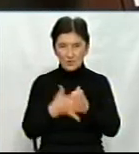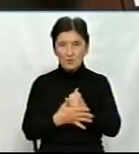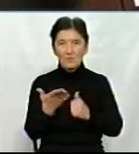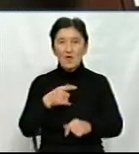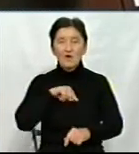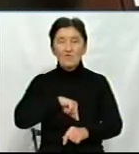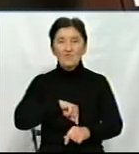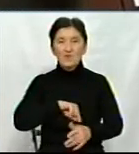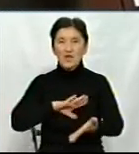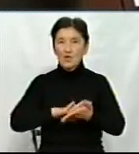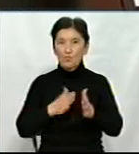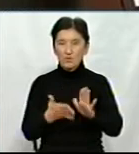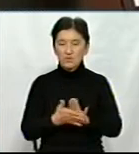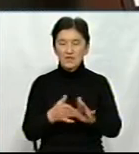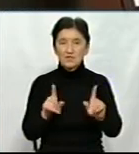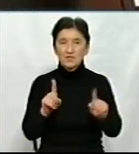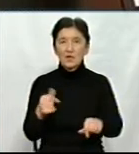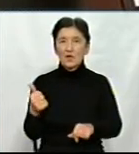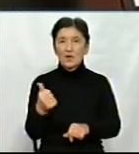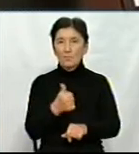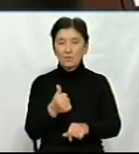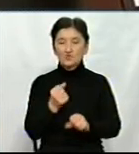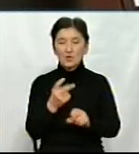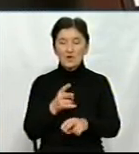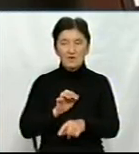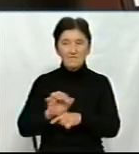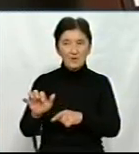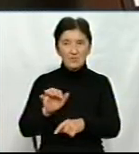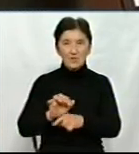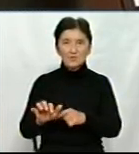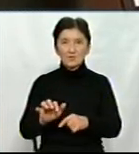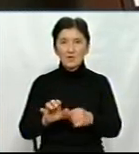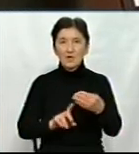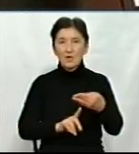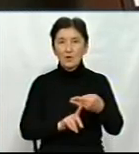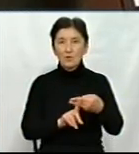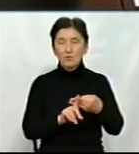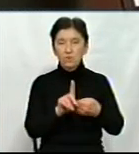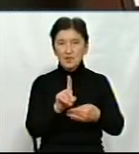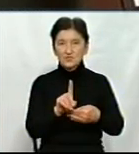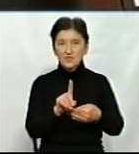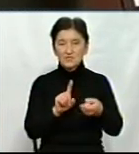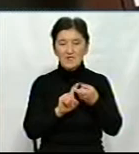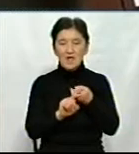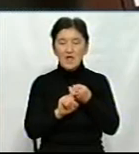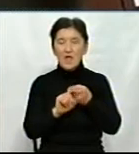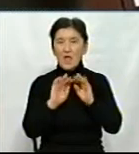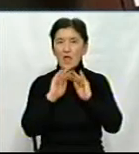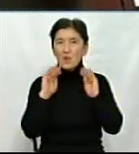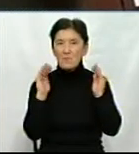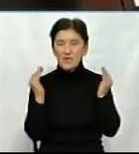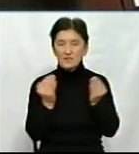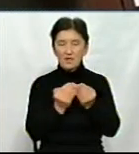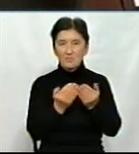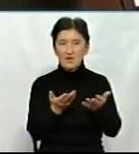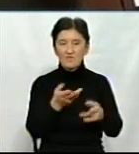плані, тому що перше, що мені як виробнику було, почався ця епідемія в кінці лютого,